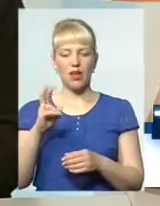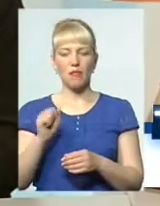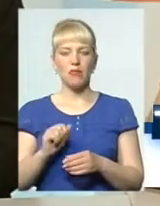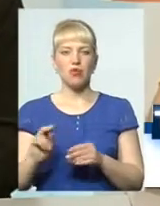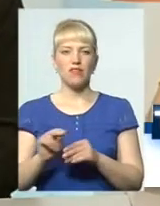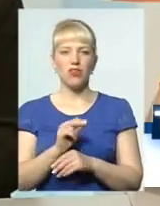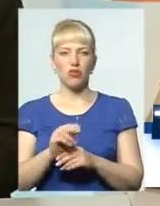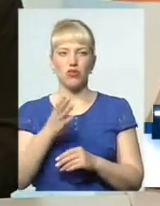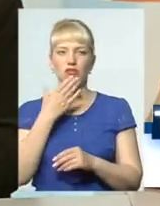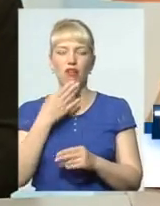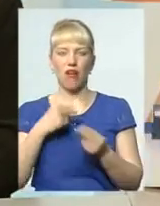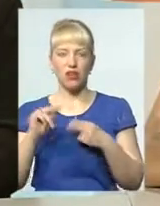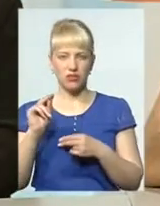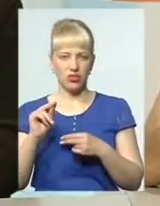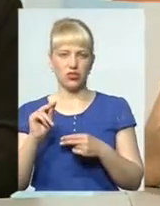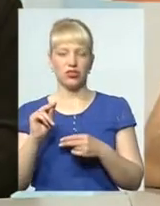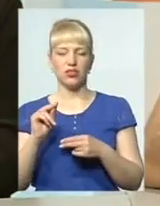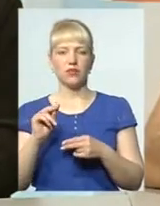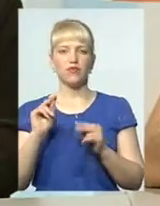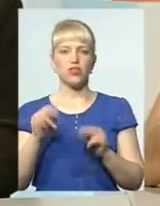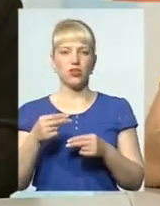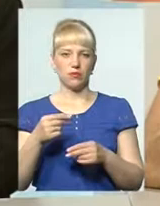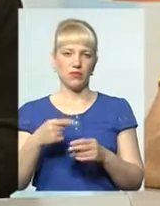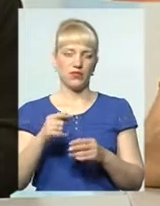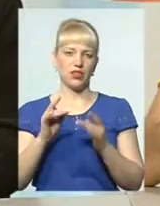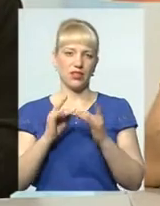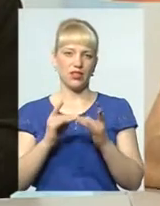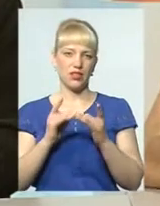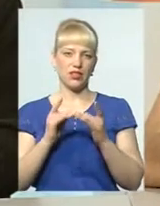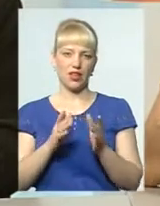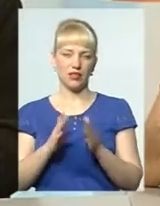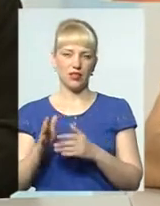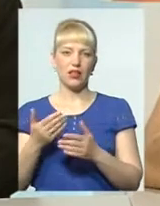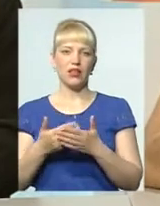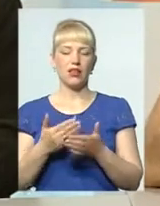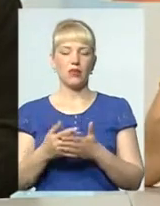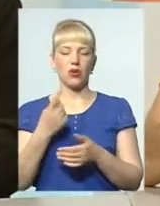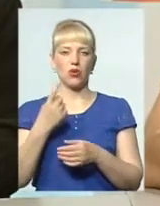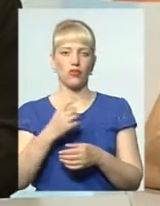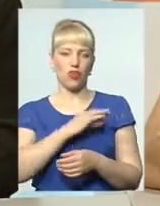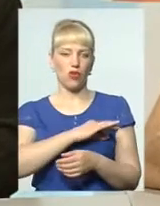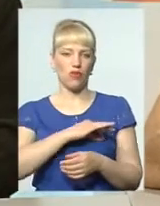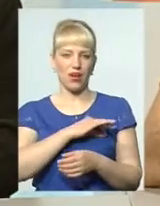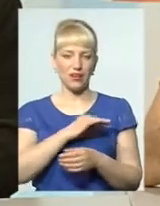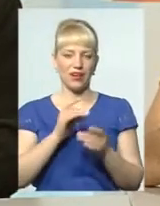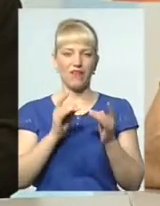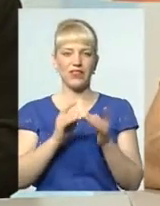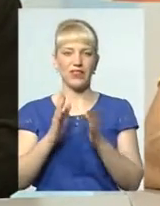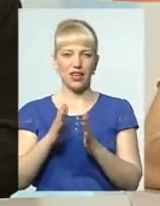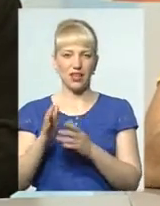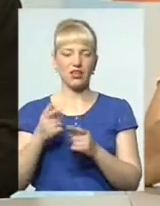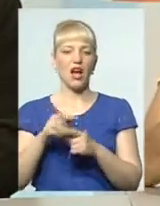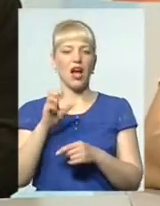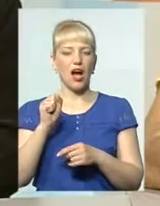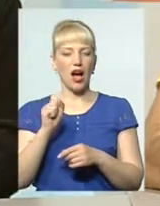гарніше, краще, ніж в інтернаті. Наприклад, в інтернаті один вихователь, 20 дітей. Якою